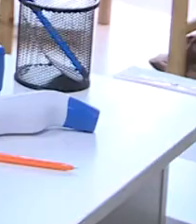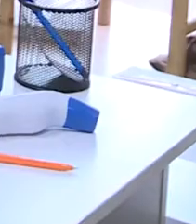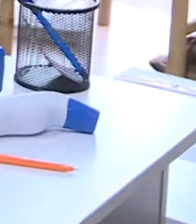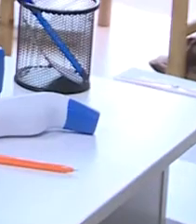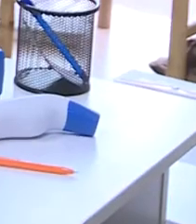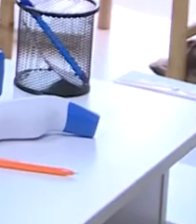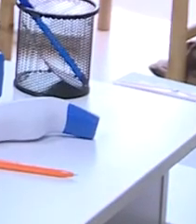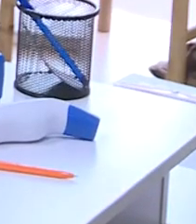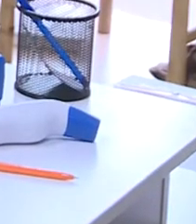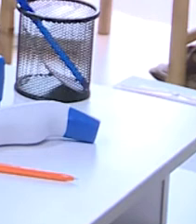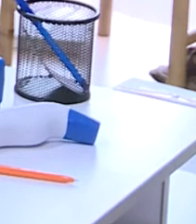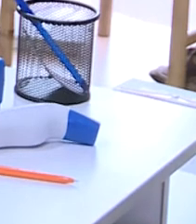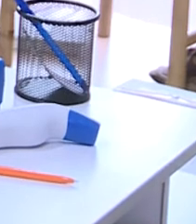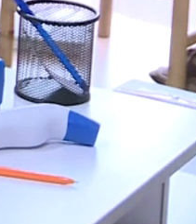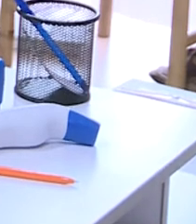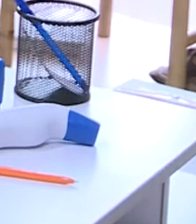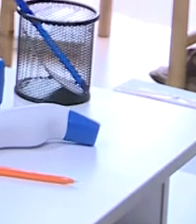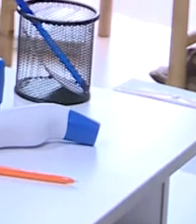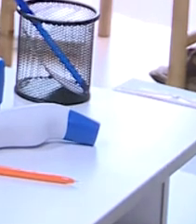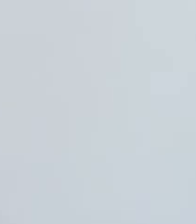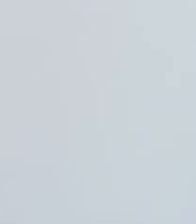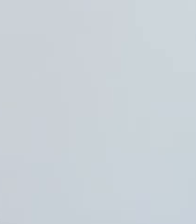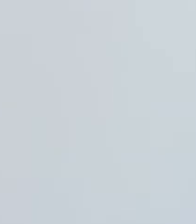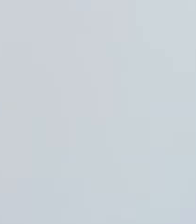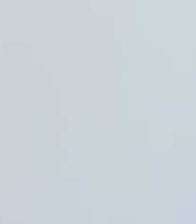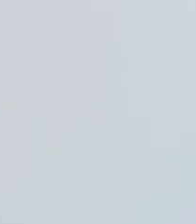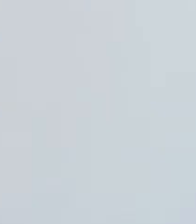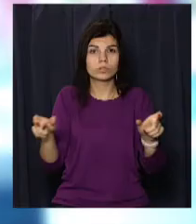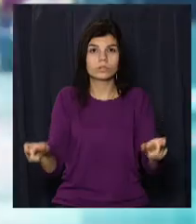вакцинувалися вже більш ніж 1 мільйон 212 тисяч осіб.